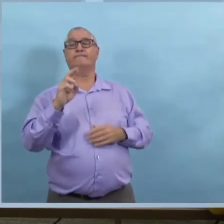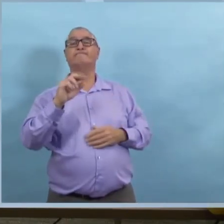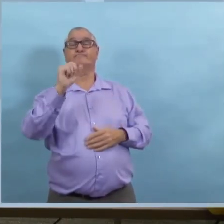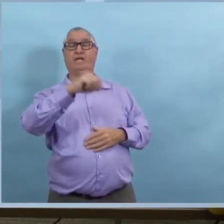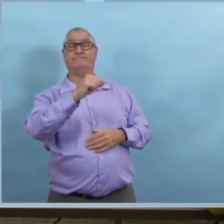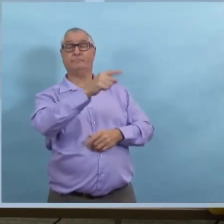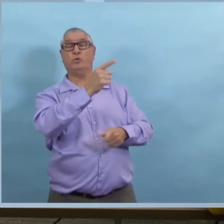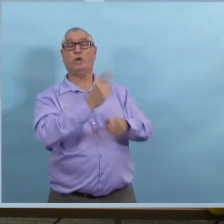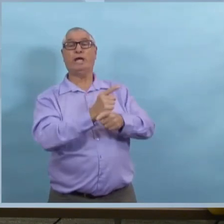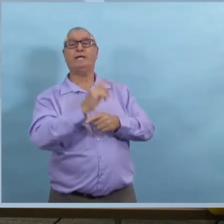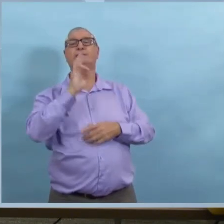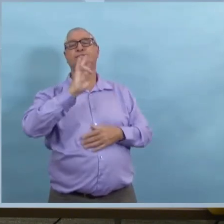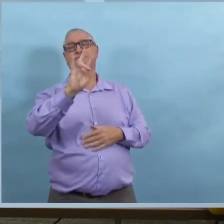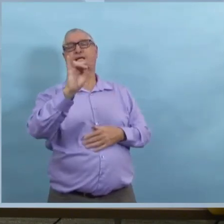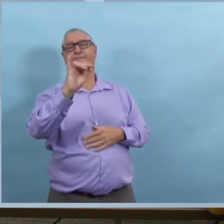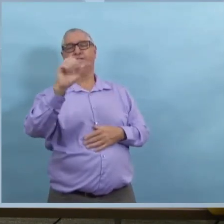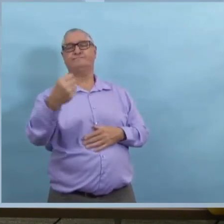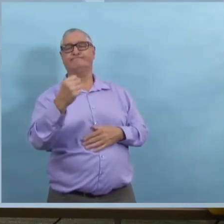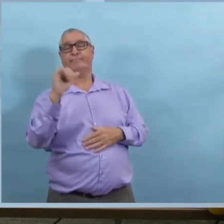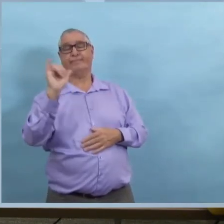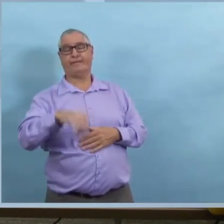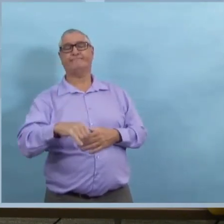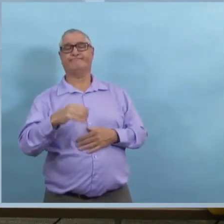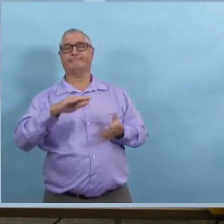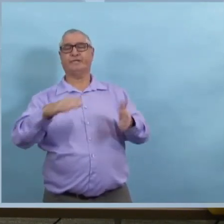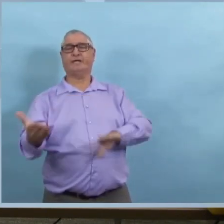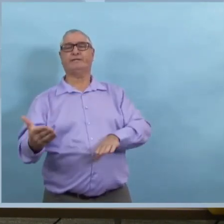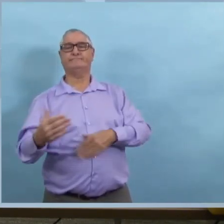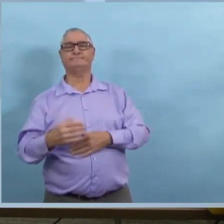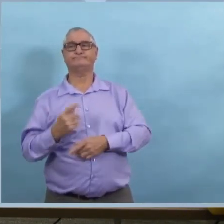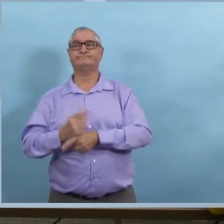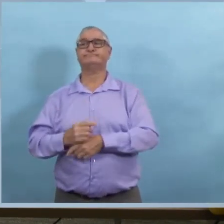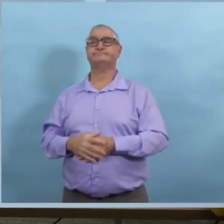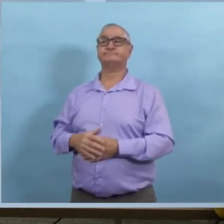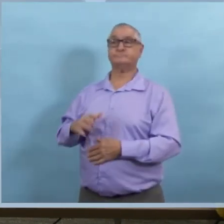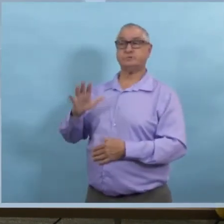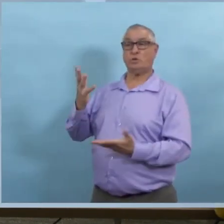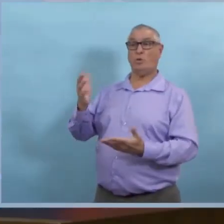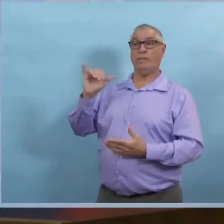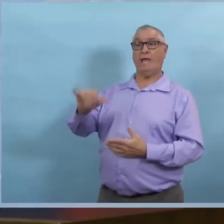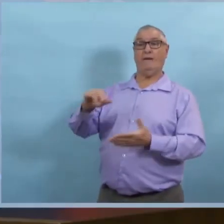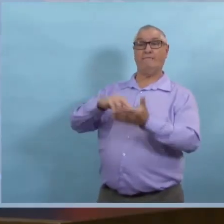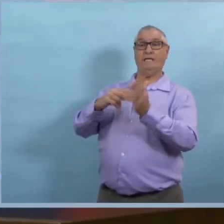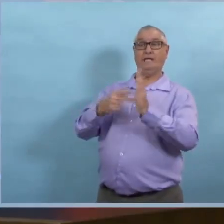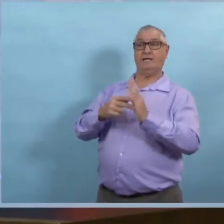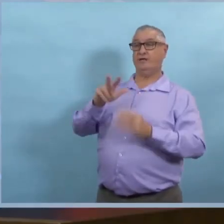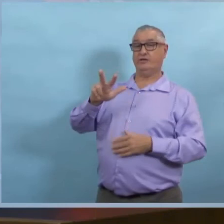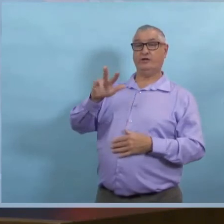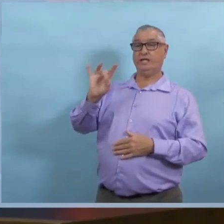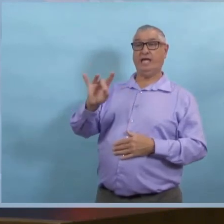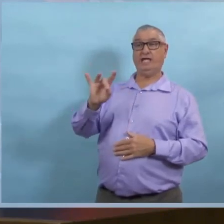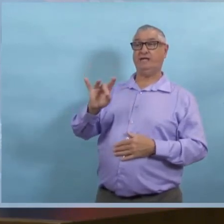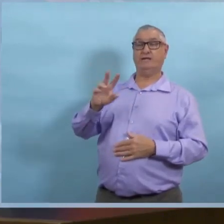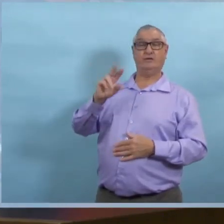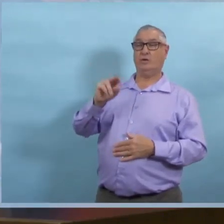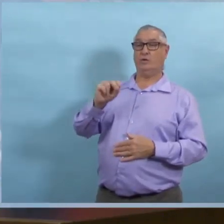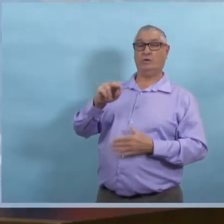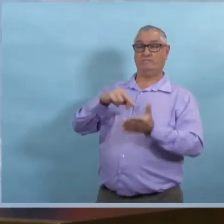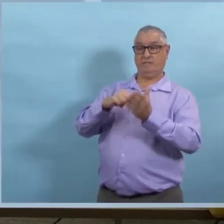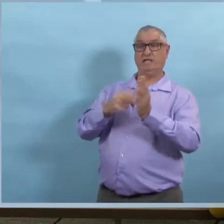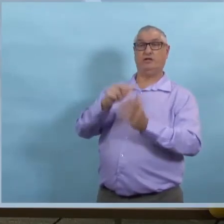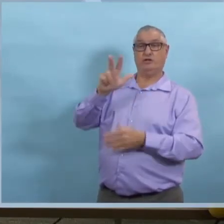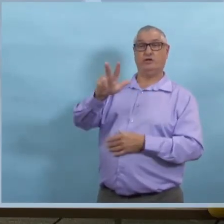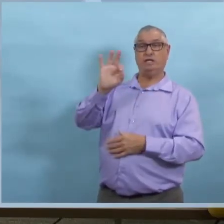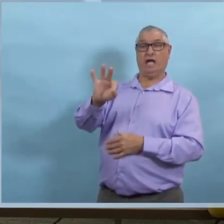septuagénaire. Je n'ai pas d'autres détails. Mais ça, ça n'a pas été ajouté à notre taux de décès. Donc,